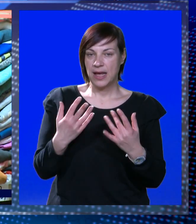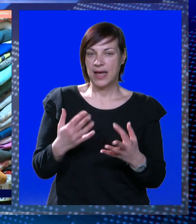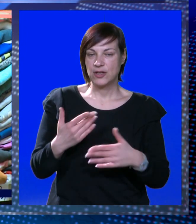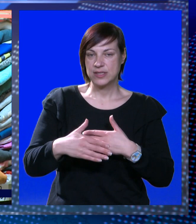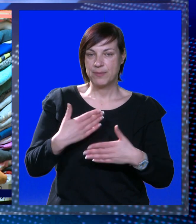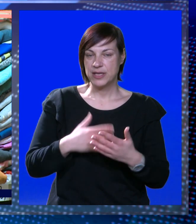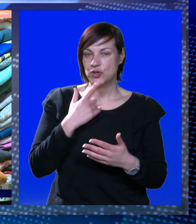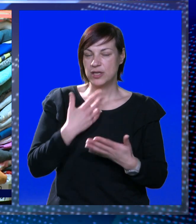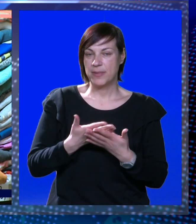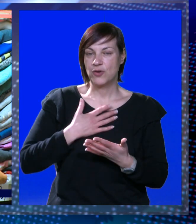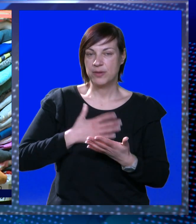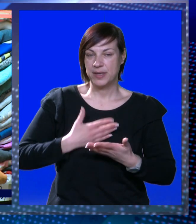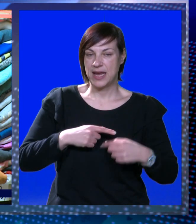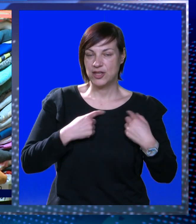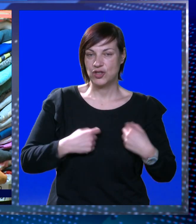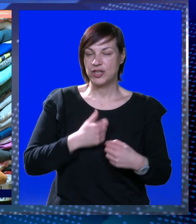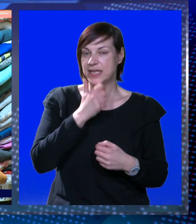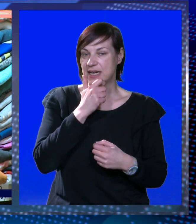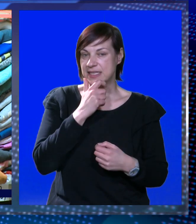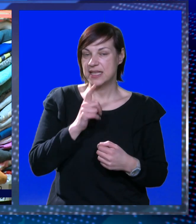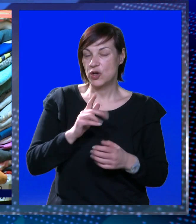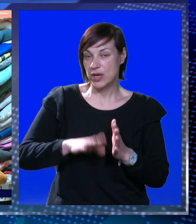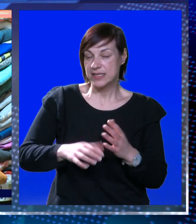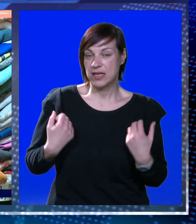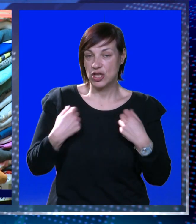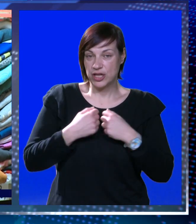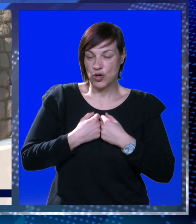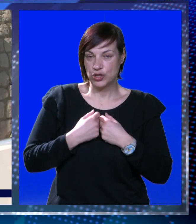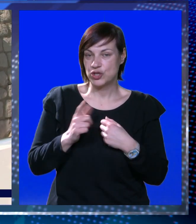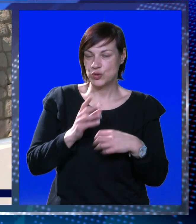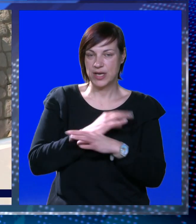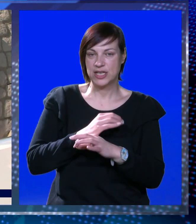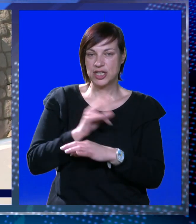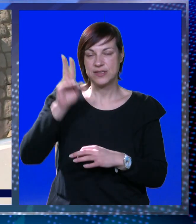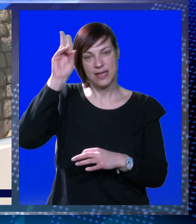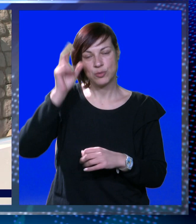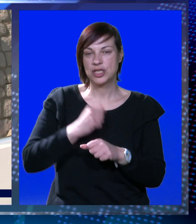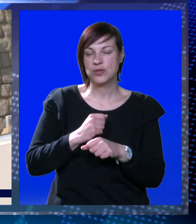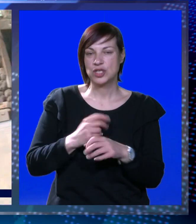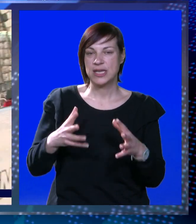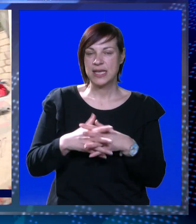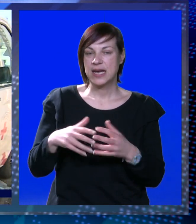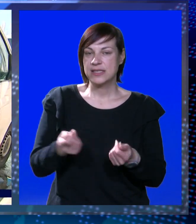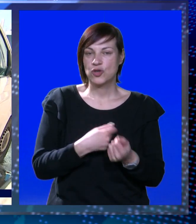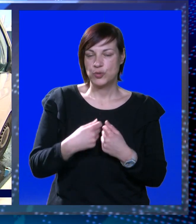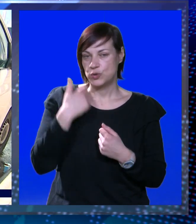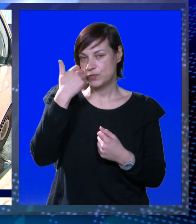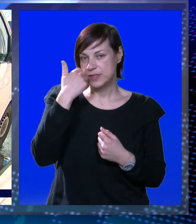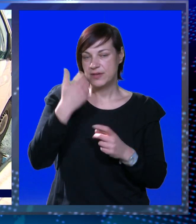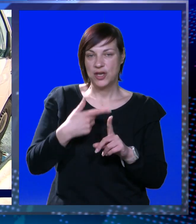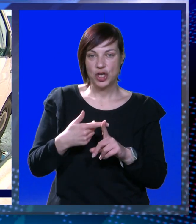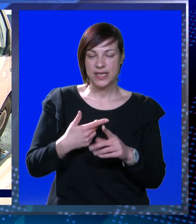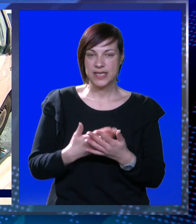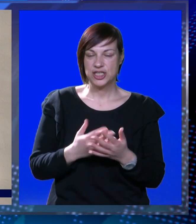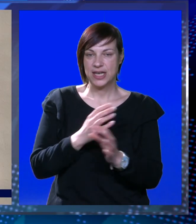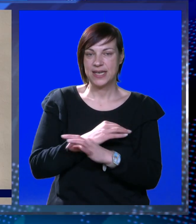Ukoliko ste među onima koji bi rado donirali svoju staru, no ne i dotrajali odjeću, to nažalost više ne možete učiniti u gradskom društvu Crvenog